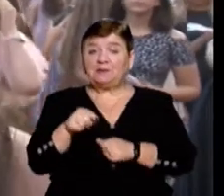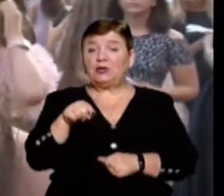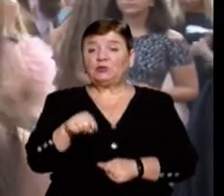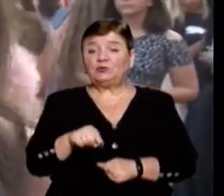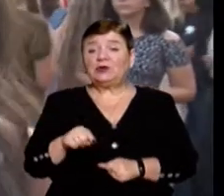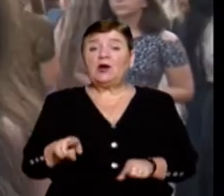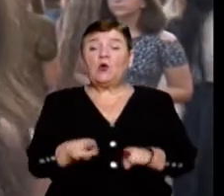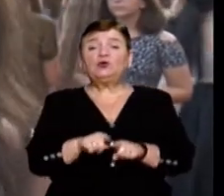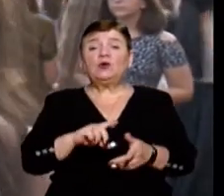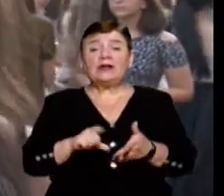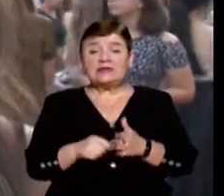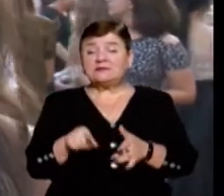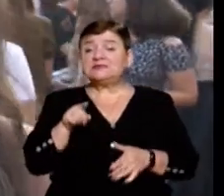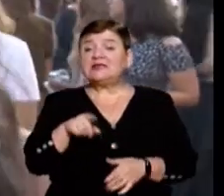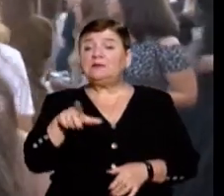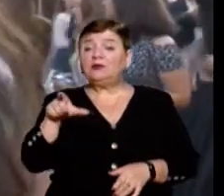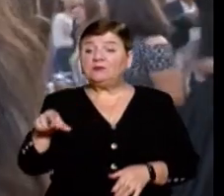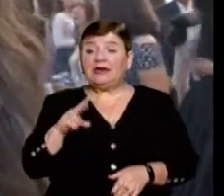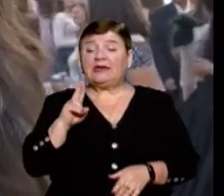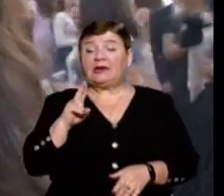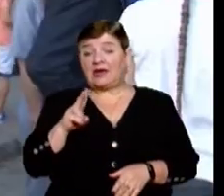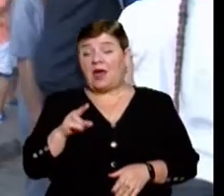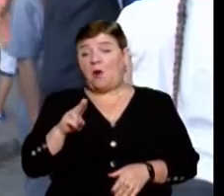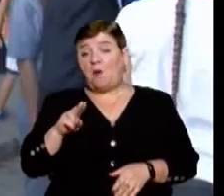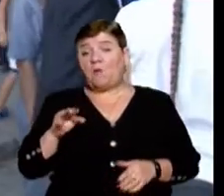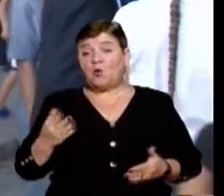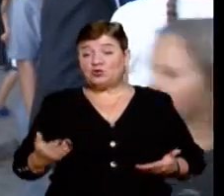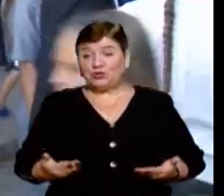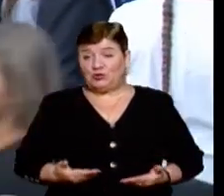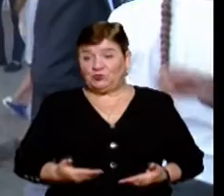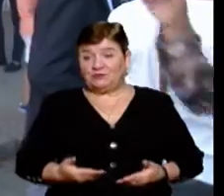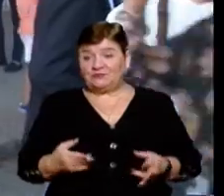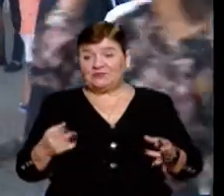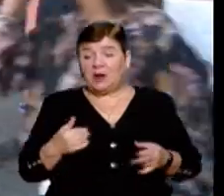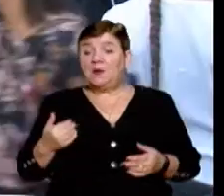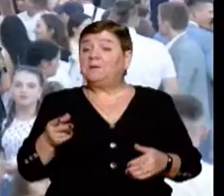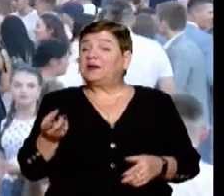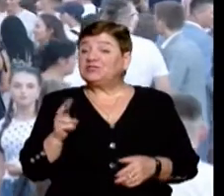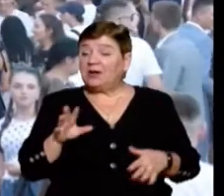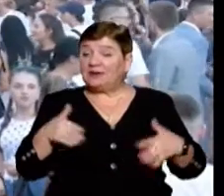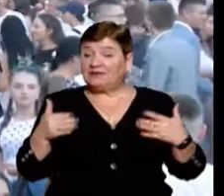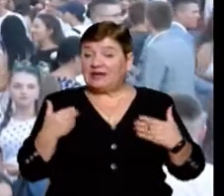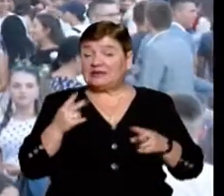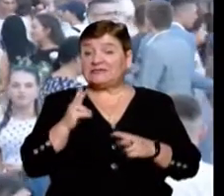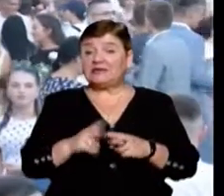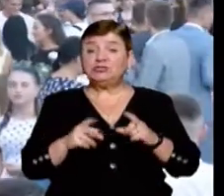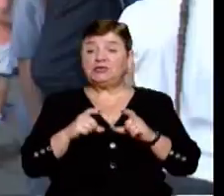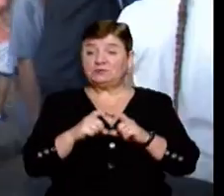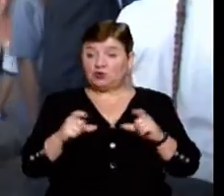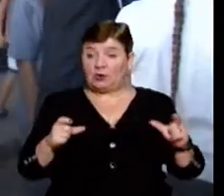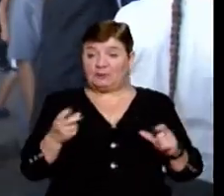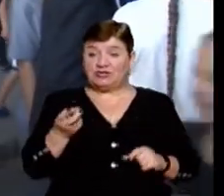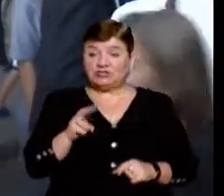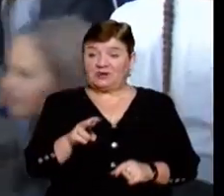однокласниками, саме з тими людьми, з якими мені трапилося по життю. Наталія Мельничук також прийшла привітати дочку із закінченням школи.